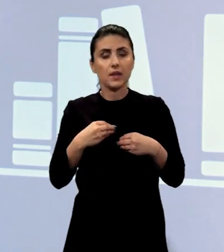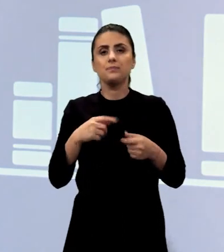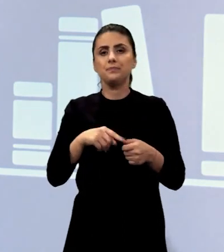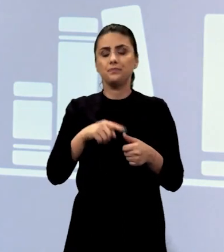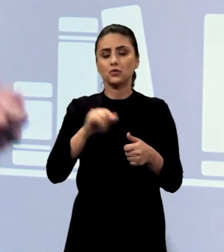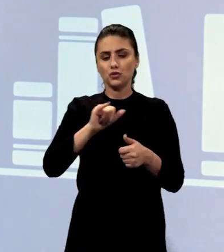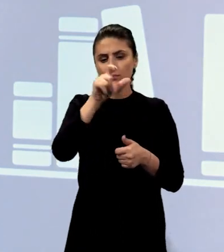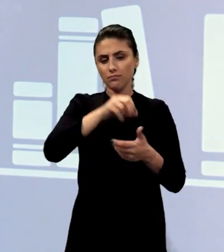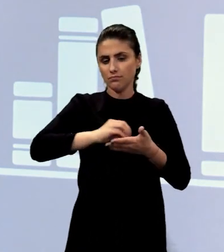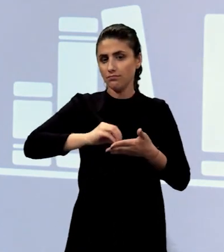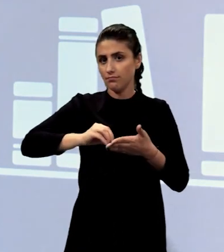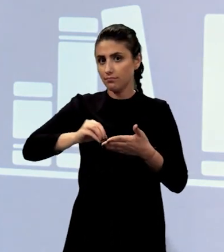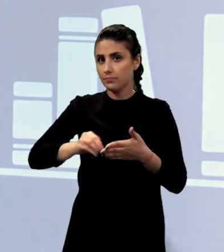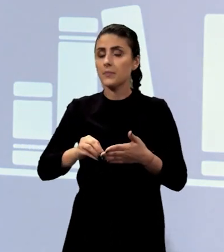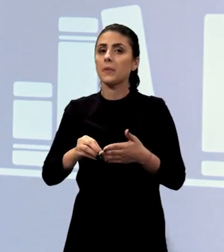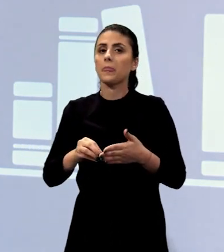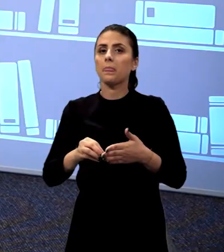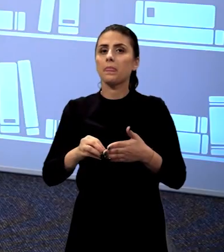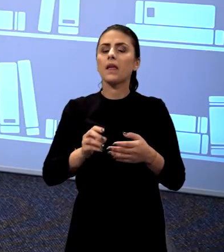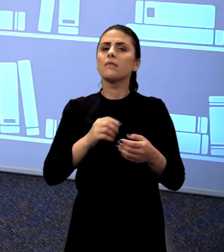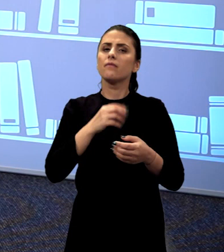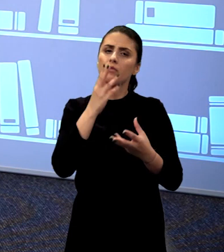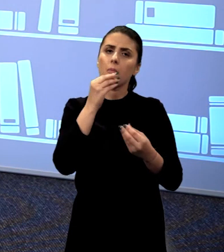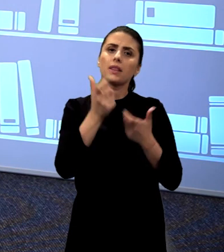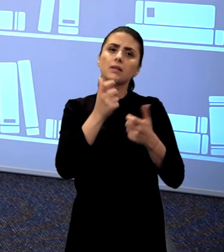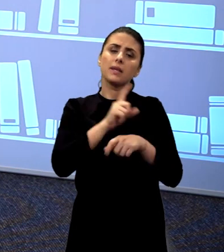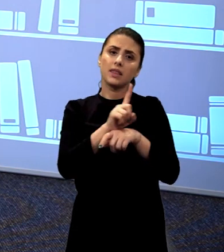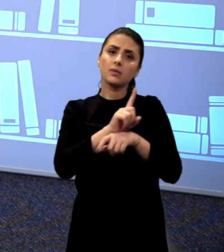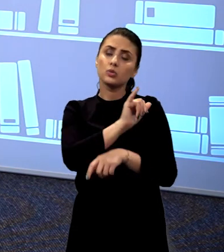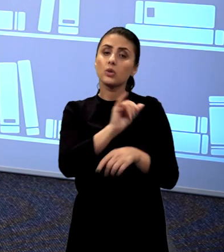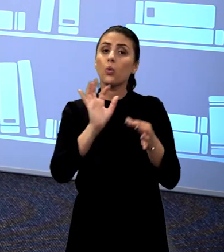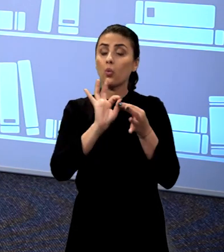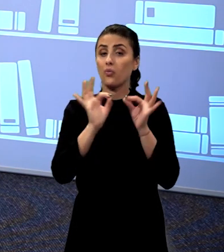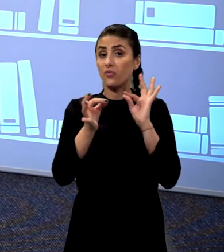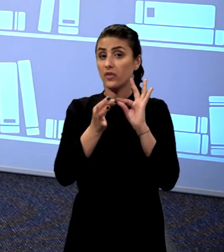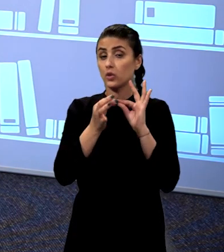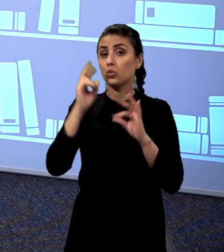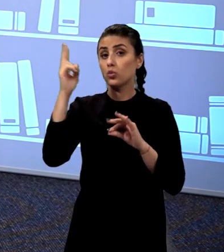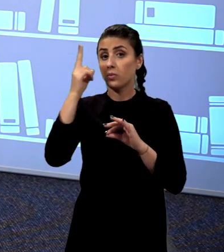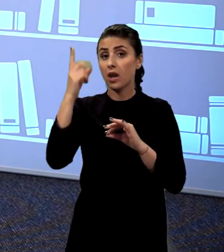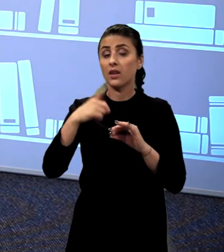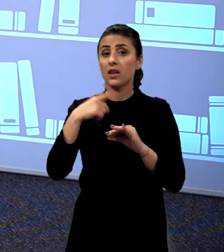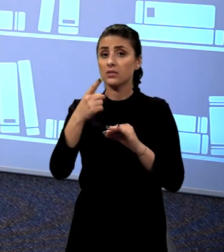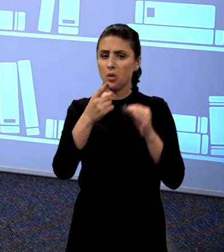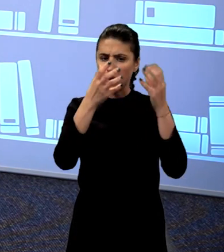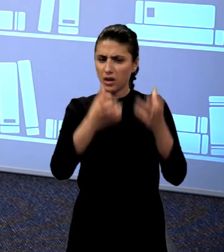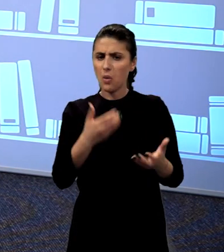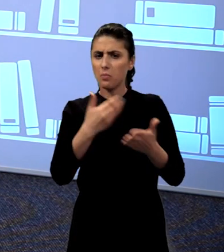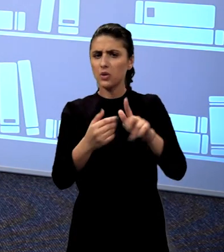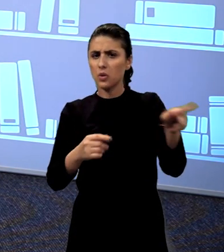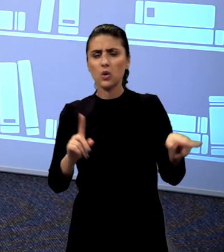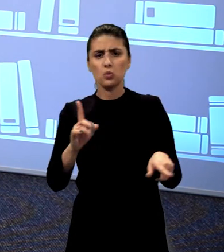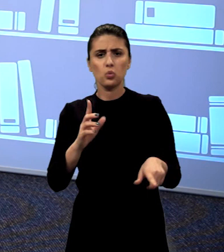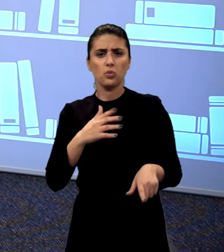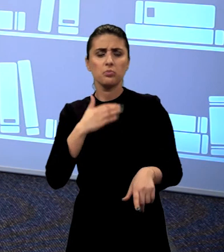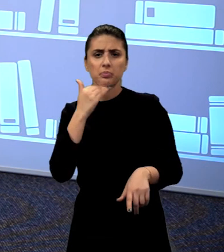deplângea starea Ierusalimului din timpul său în cuvintele, cuvântul Domnului este o ocară pentru ei și nu le